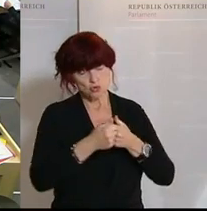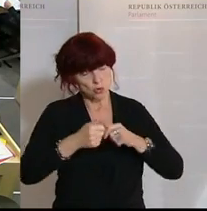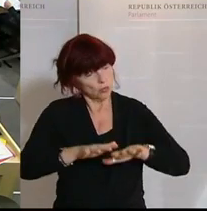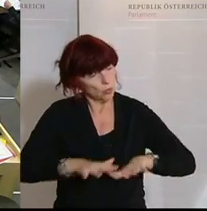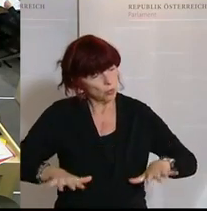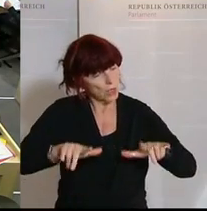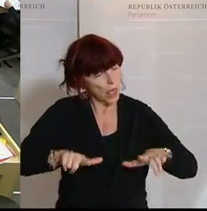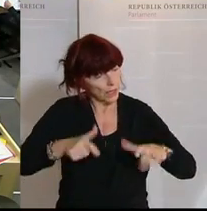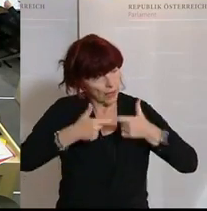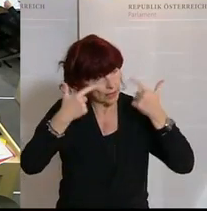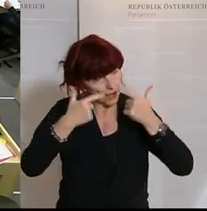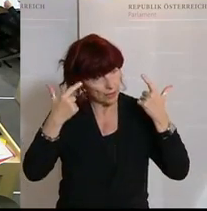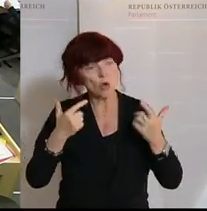daher steht er auch mit in Verhandlung.